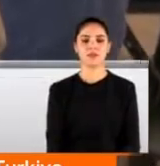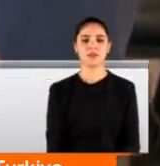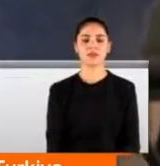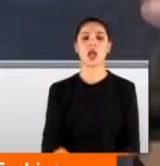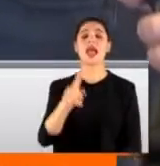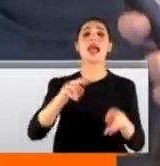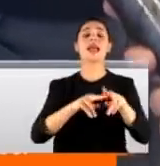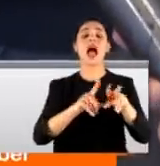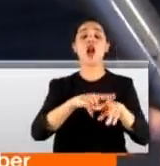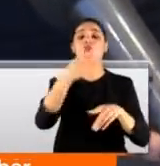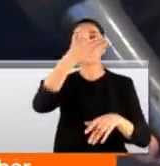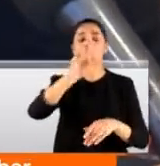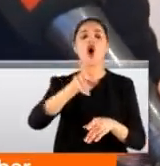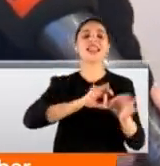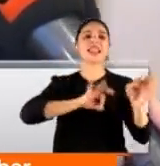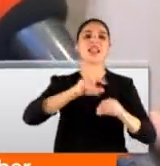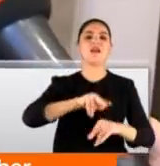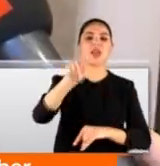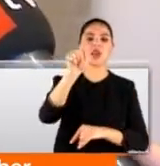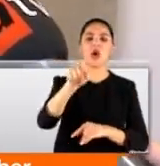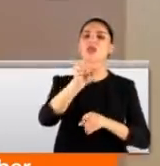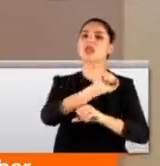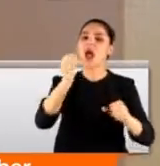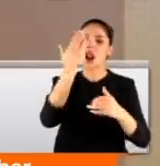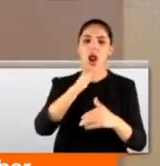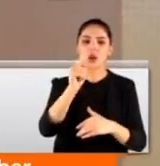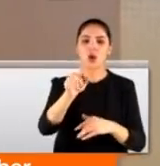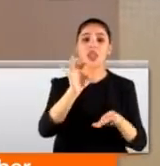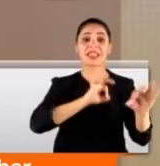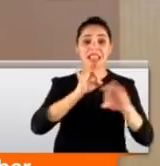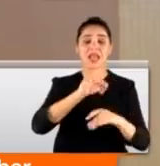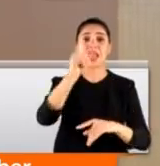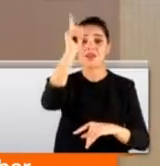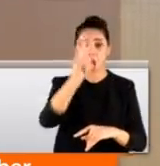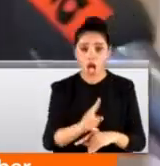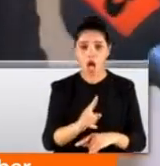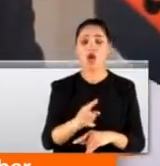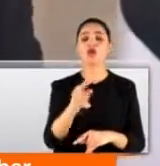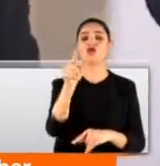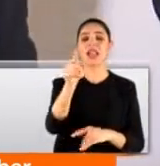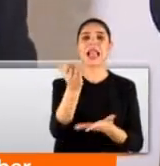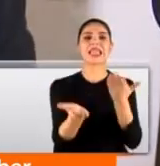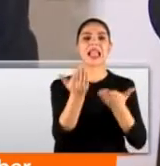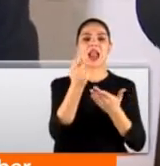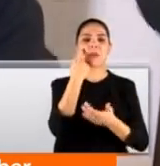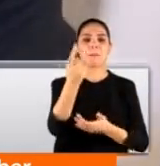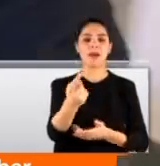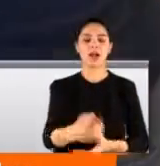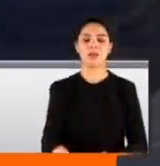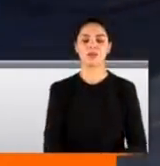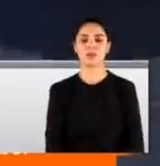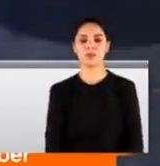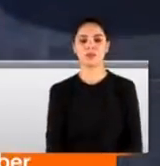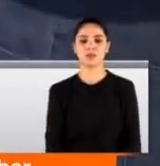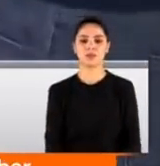Kayropraktik doğal tedavi yöntemi hiçbir yan etkisi yok. Tedaviye öncelikle değendirmeyle başlayacağız. Sol dizinize doğru yaklaşmaya çalışın.